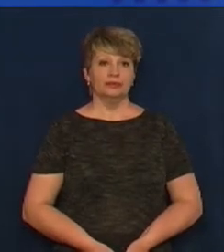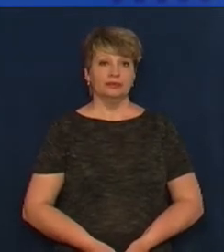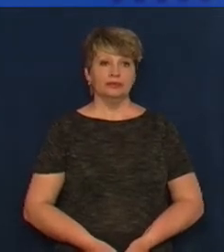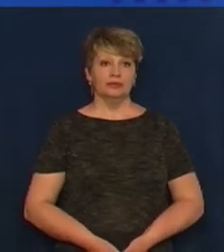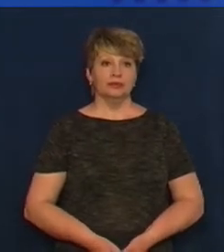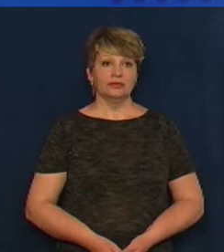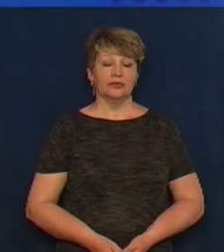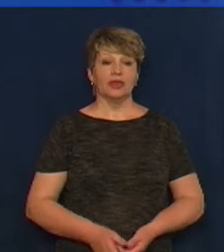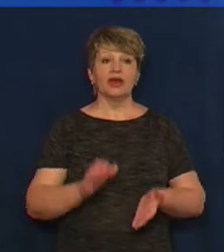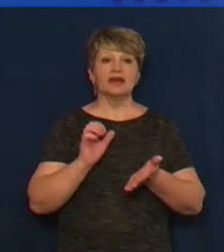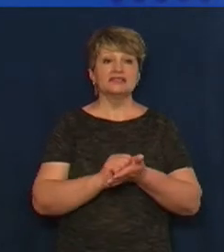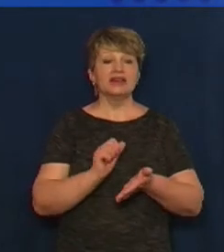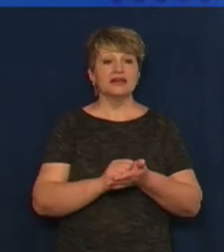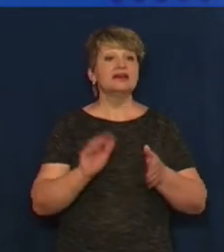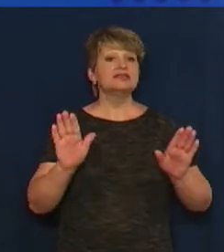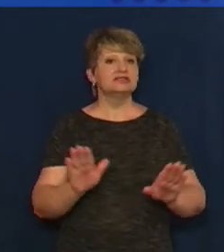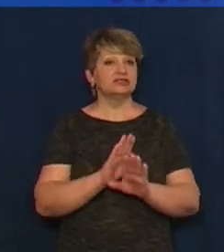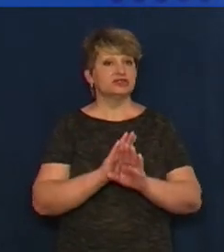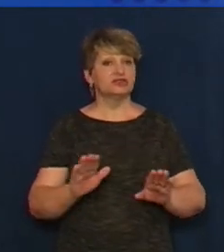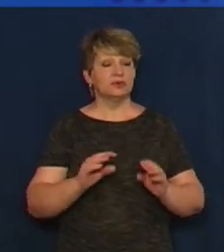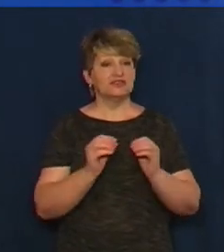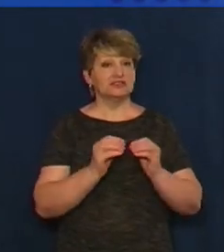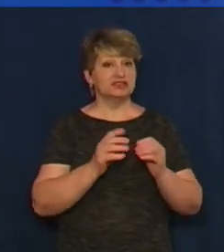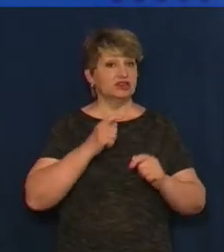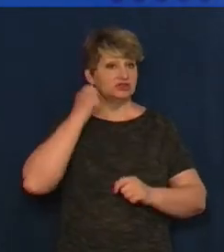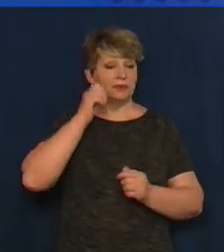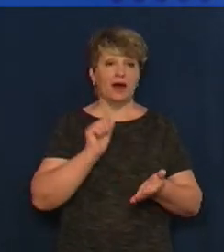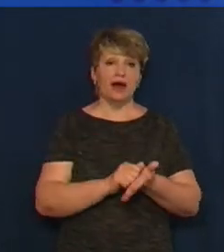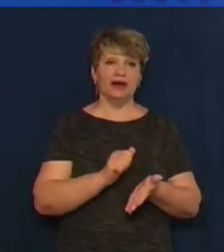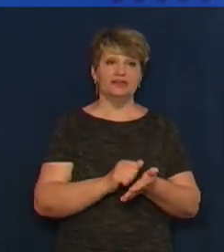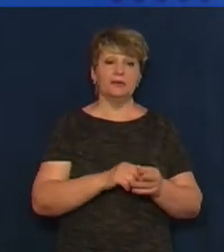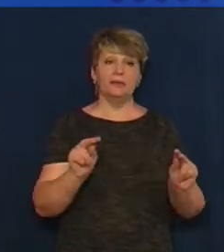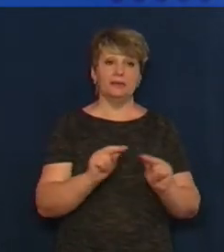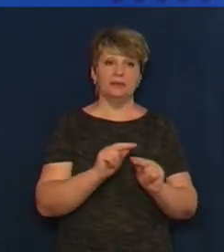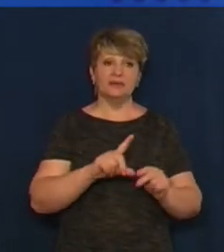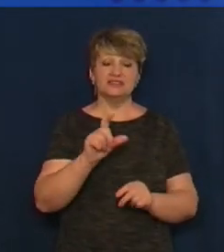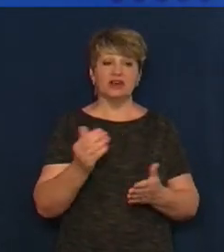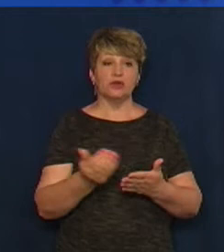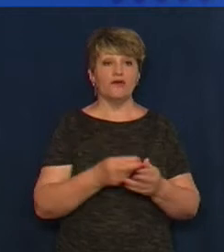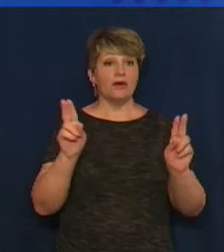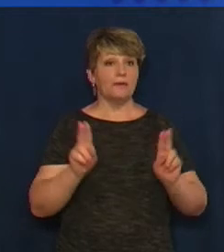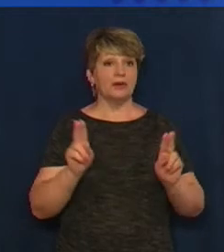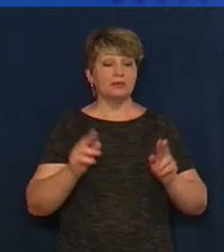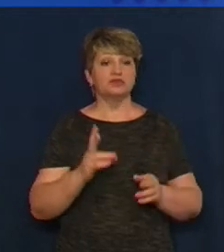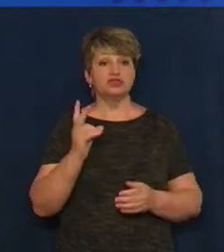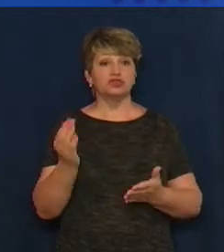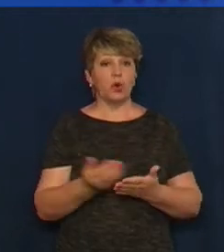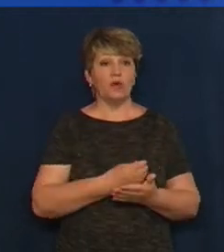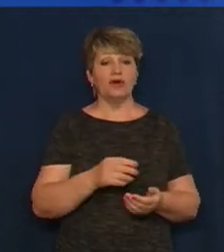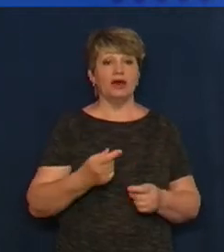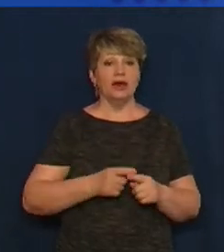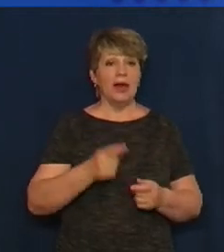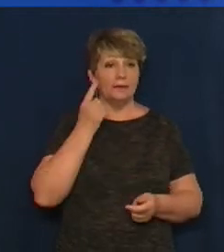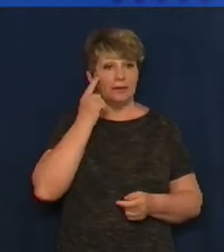Заняття сольним співом з 10 років та атестація педпрацівників мистецьких шкіл за новими правилами з новою бальною системою. Такі